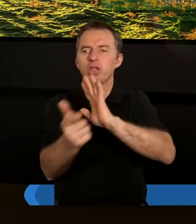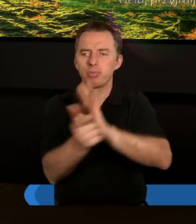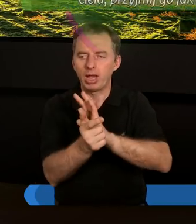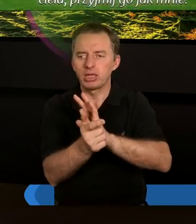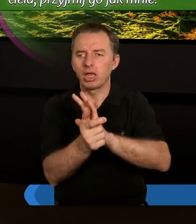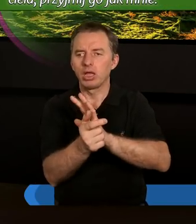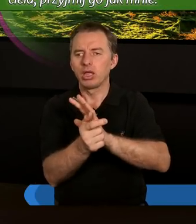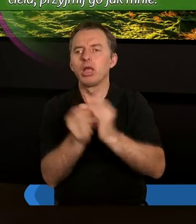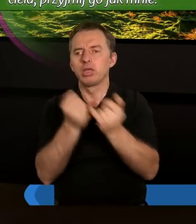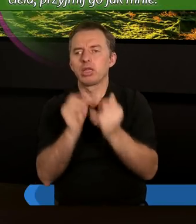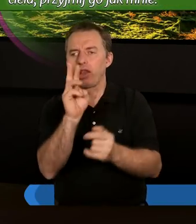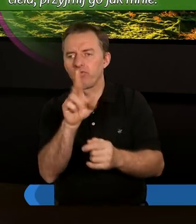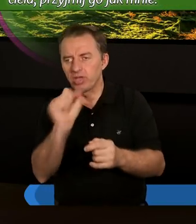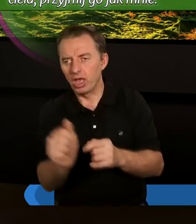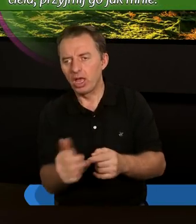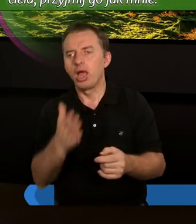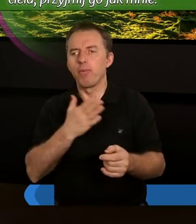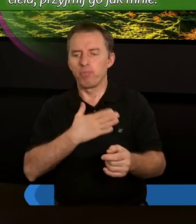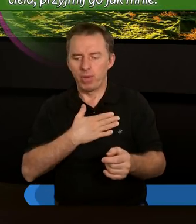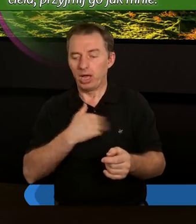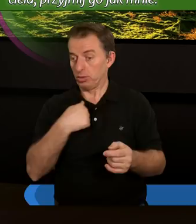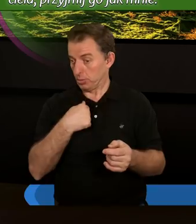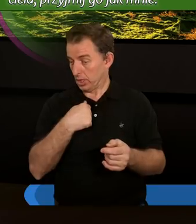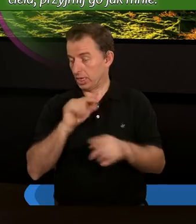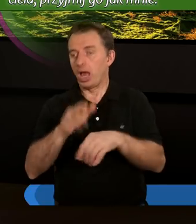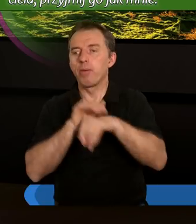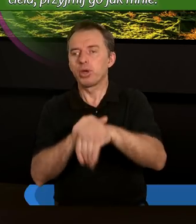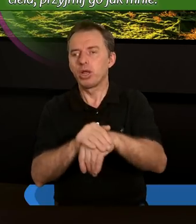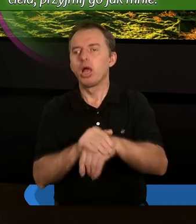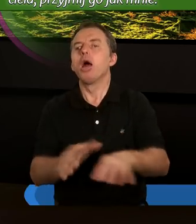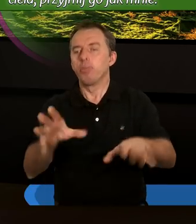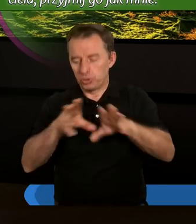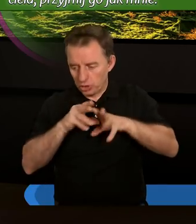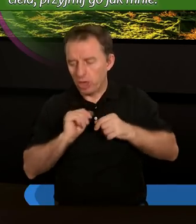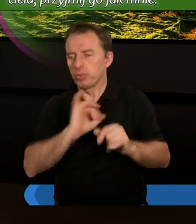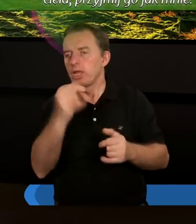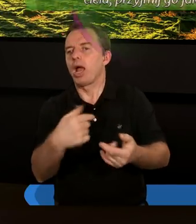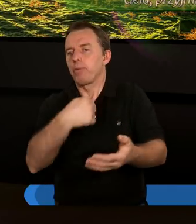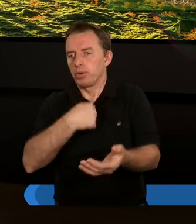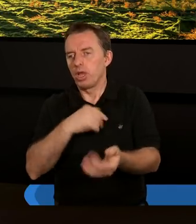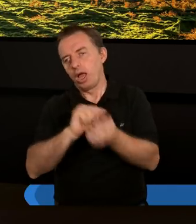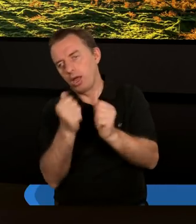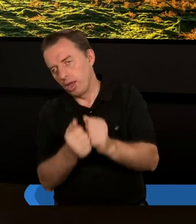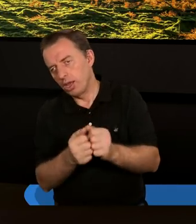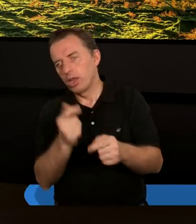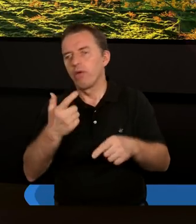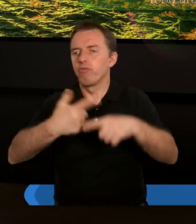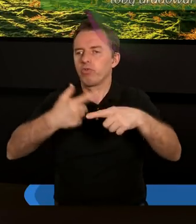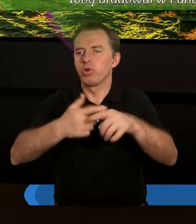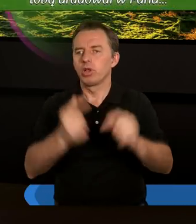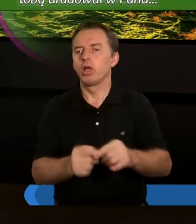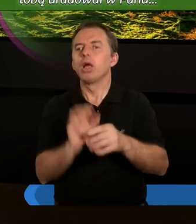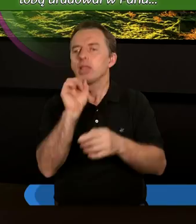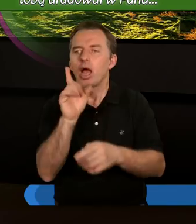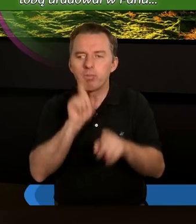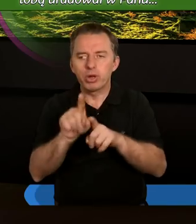siedemnasty. Jeżeli więc masz mnie za przyjaciela, przyjmij go jak mnie, tak? Albo werset dwudziesty.